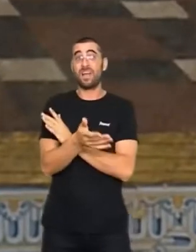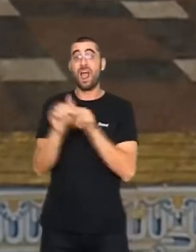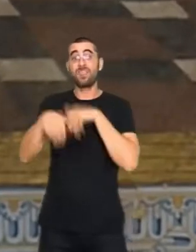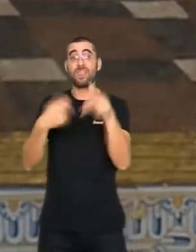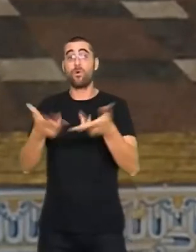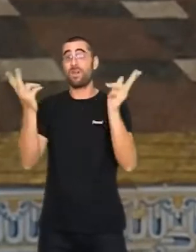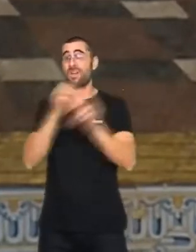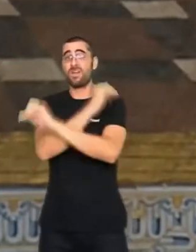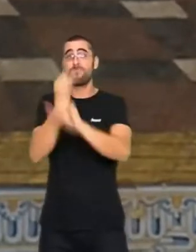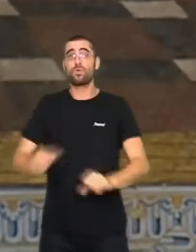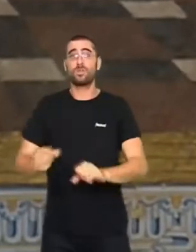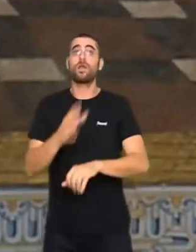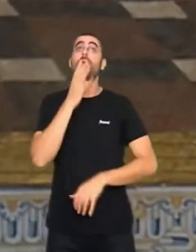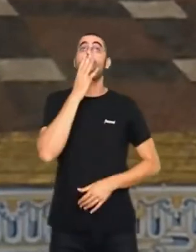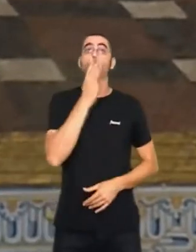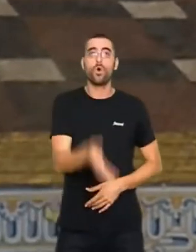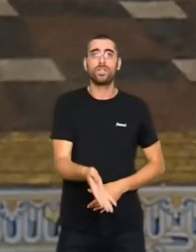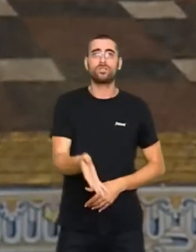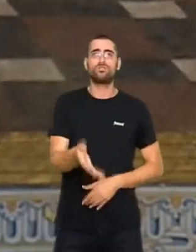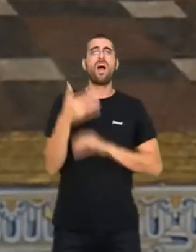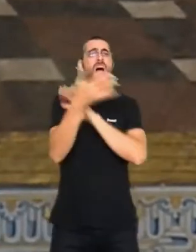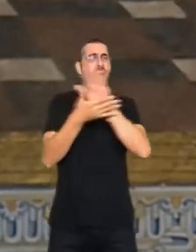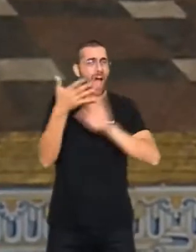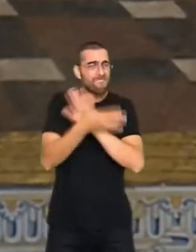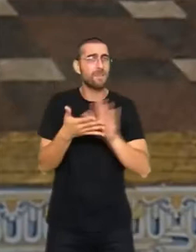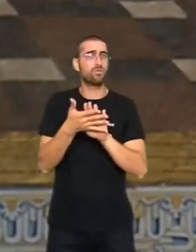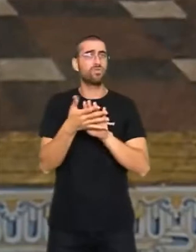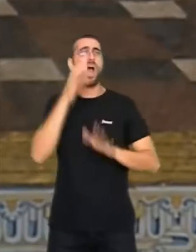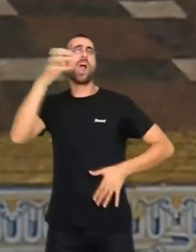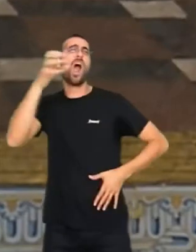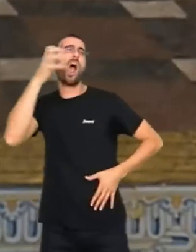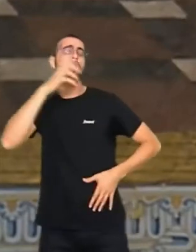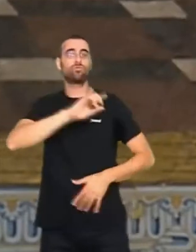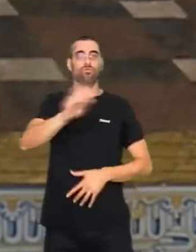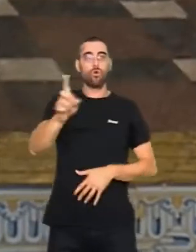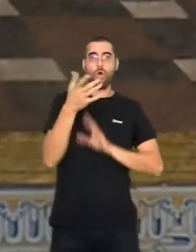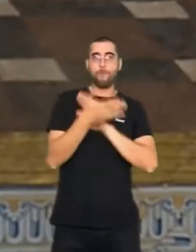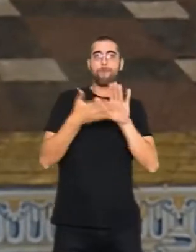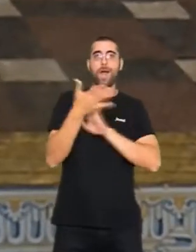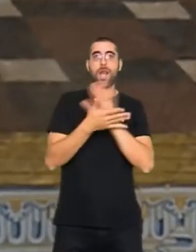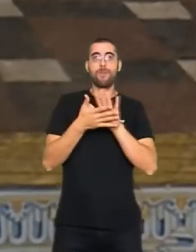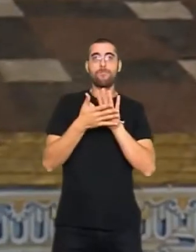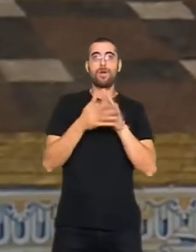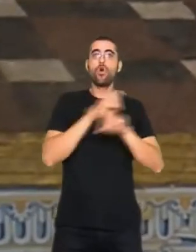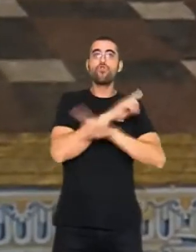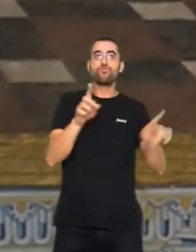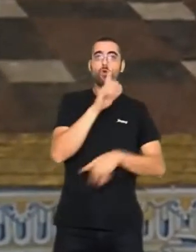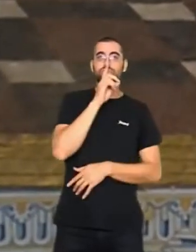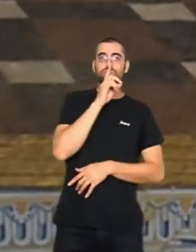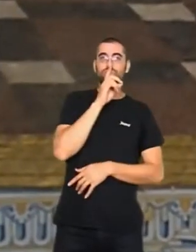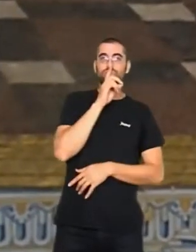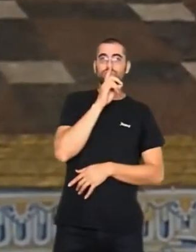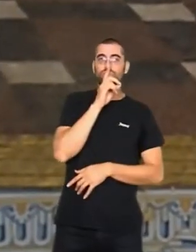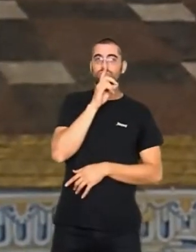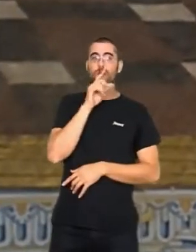democràcia. Per tant, parlem, no cridem. Parlem, no callem. Parlem,